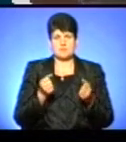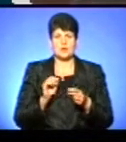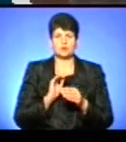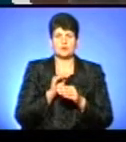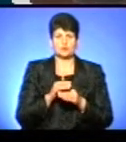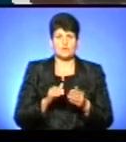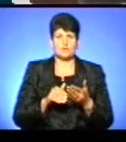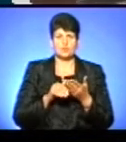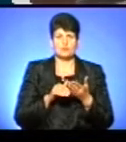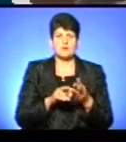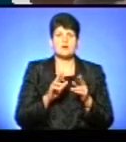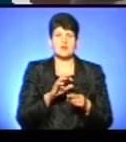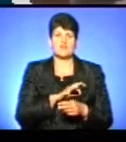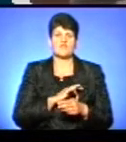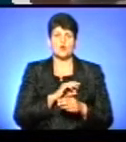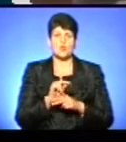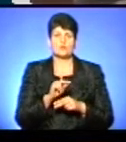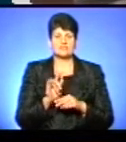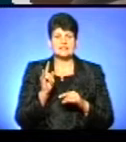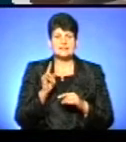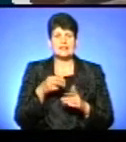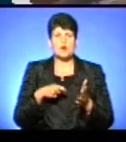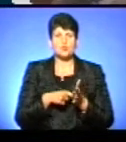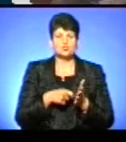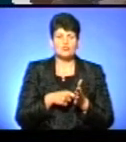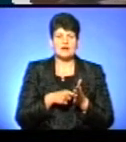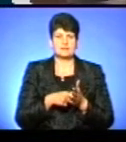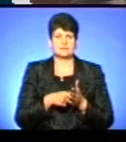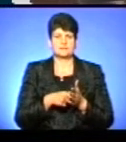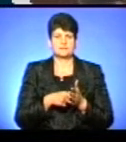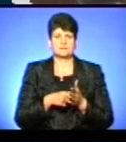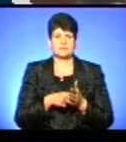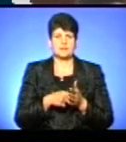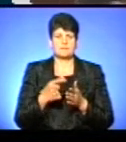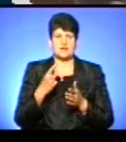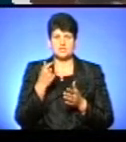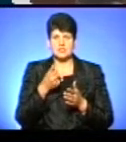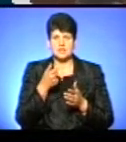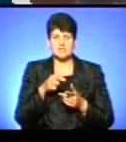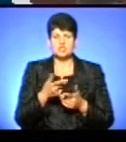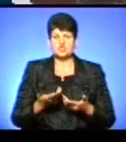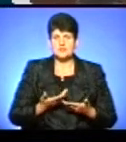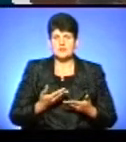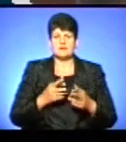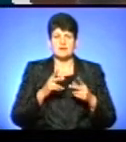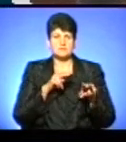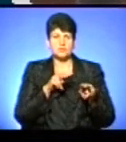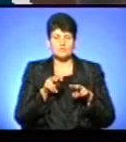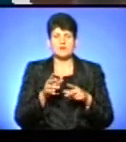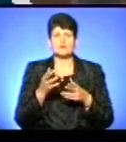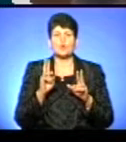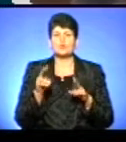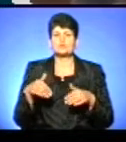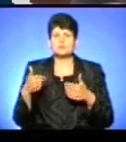допомога. А як виховувати дитину, як її годувати в перші роки її життя, як з нею комунікувати, до кого